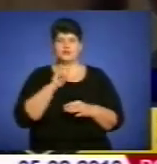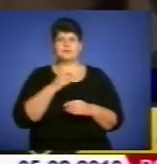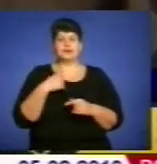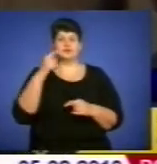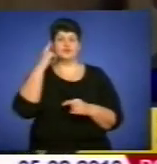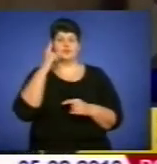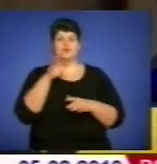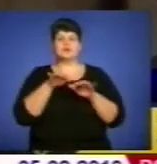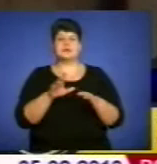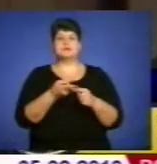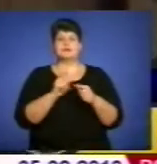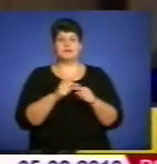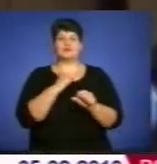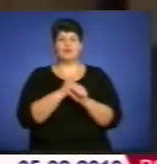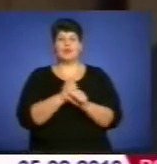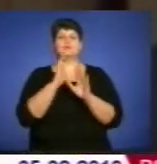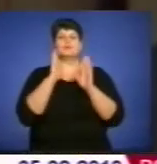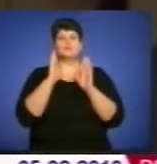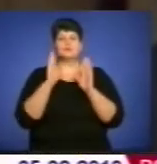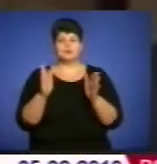процесі цієї роботи відбудуться,